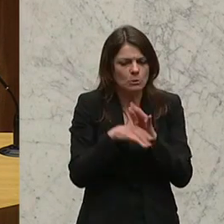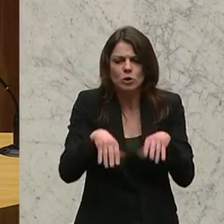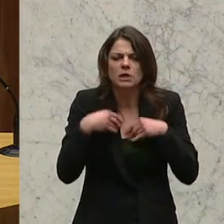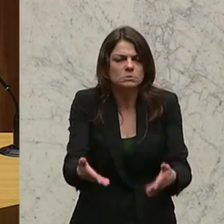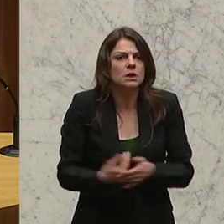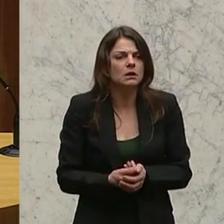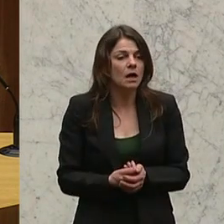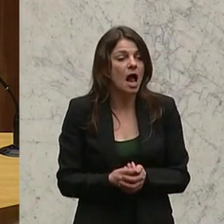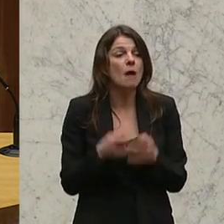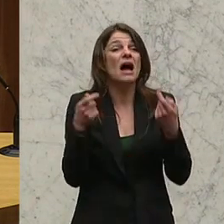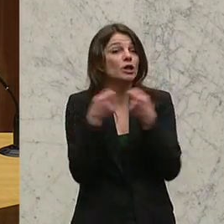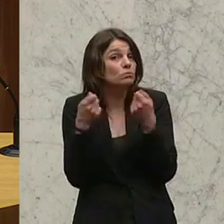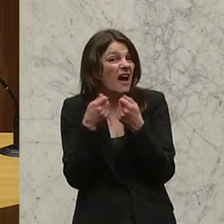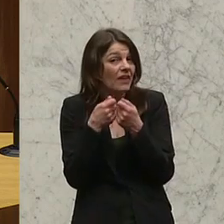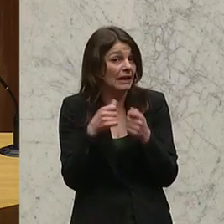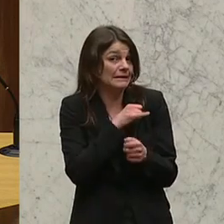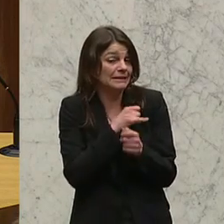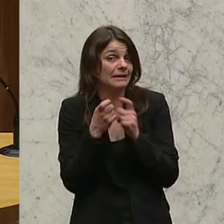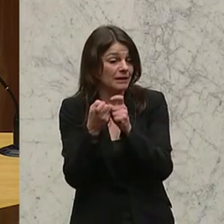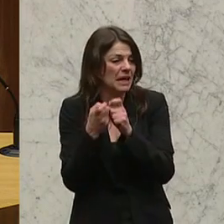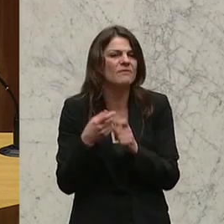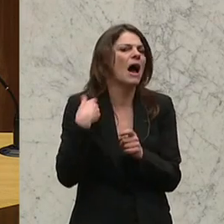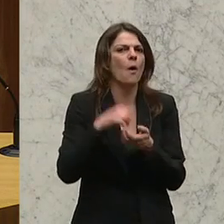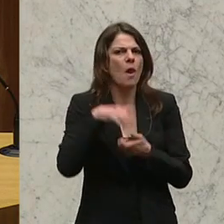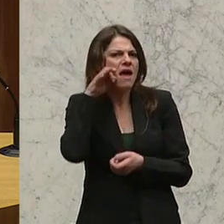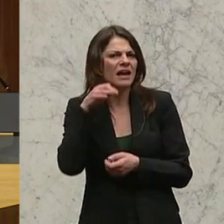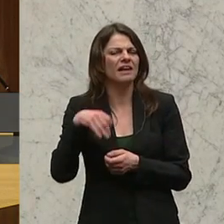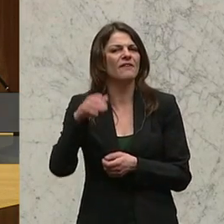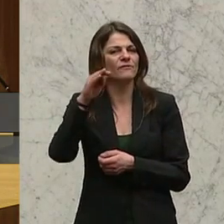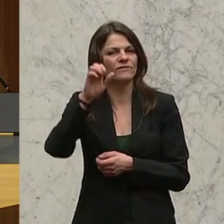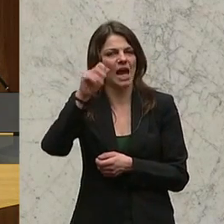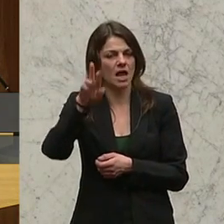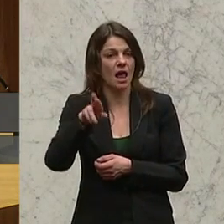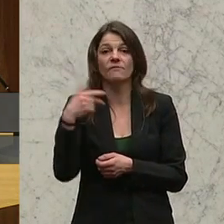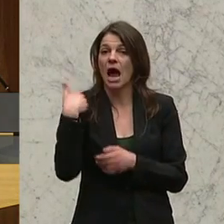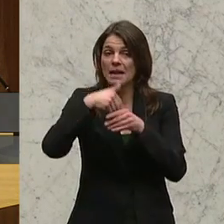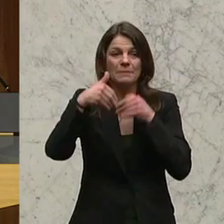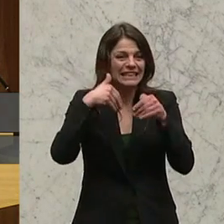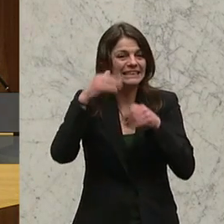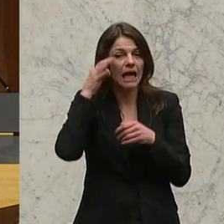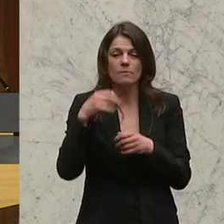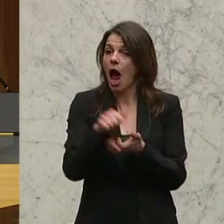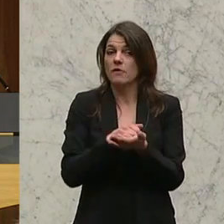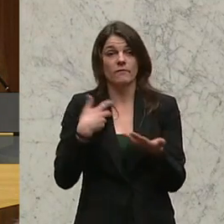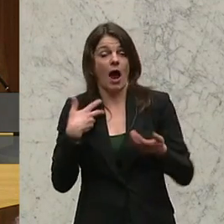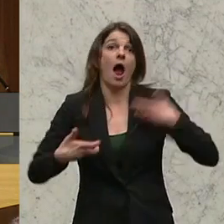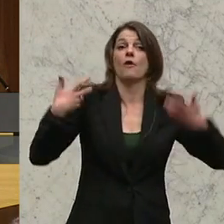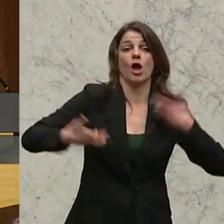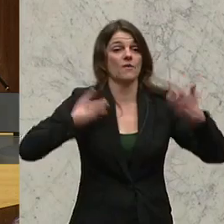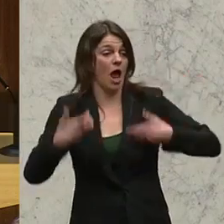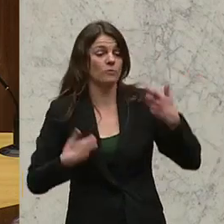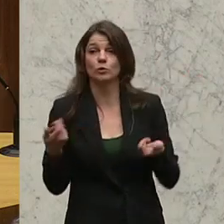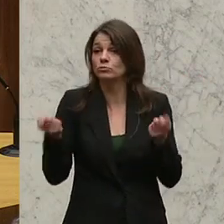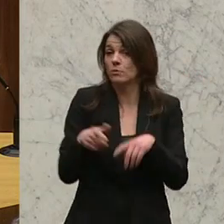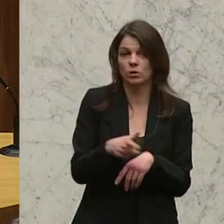akzeptieren. Die spannende Debatte war, da war die Kollegin Fekter, glaube ich, damals Innenministerin. Am Anfang gab es ein großes Toh-Wa-Bo. Ich kann mich erinnern, zum